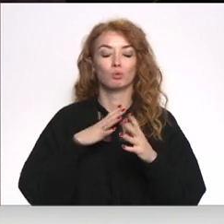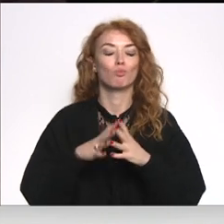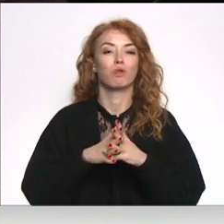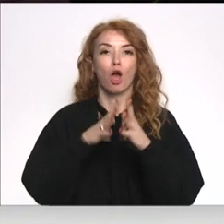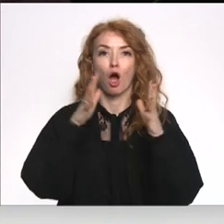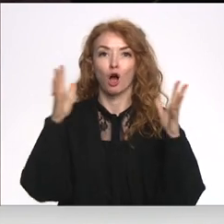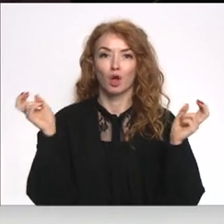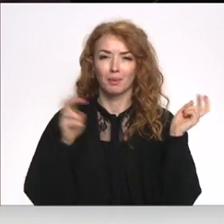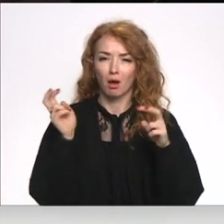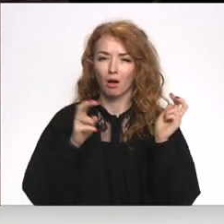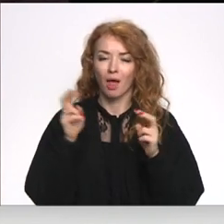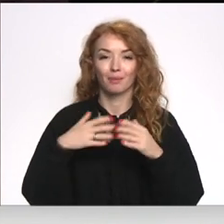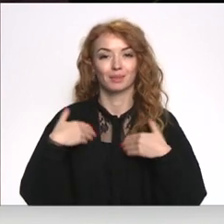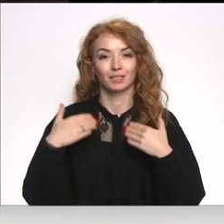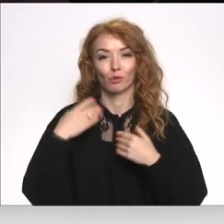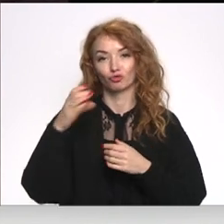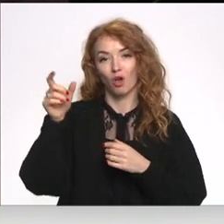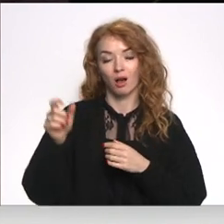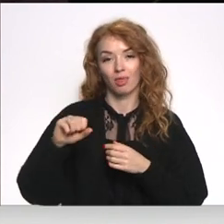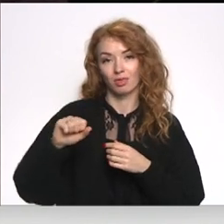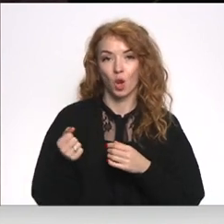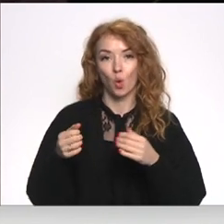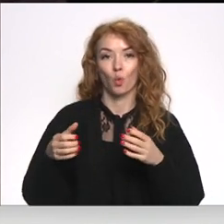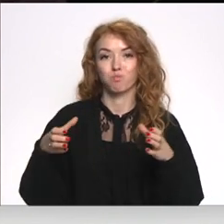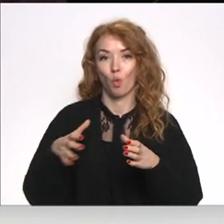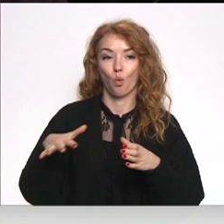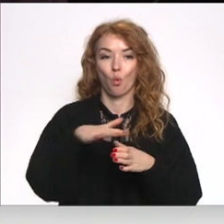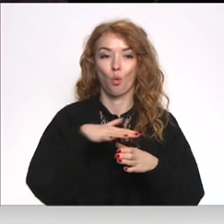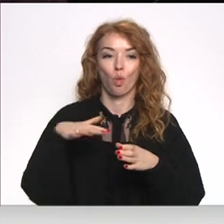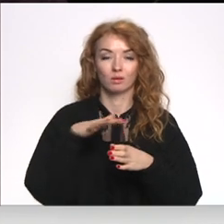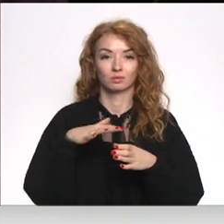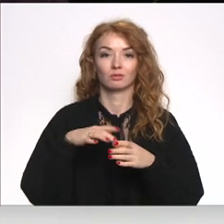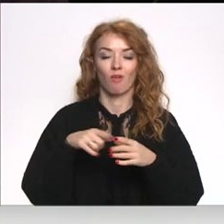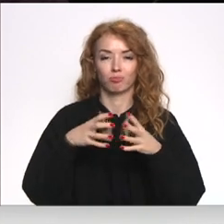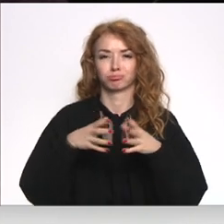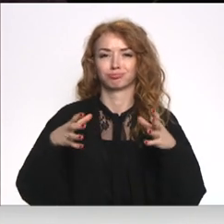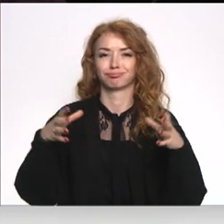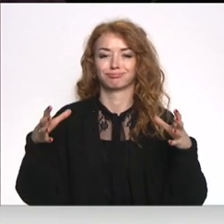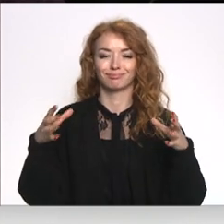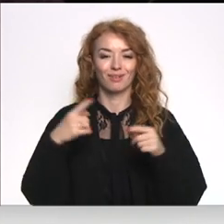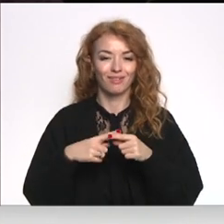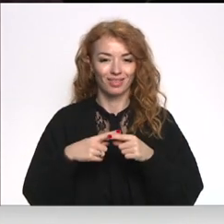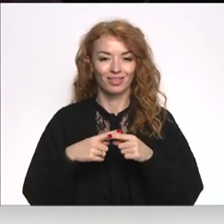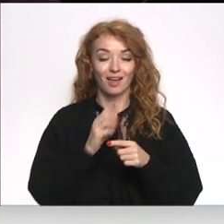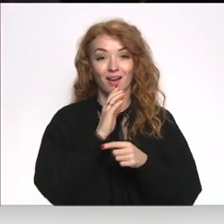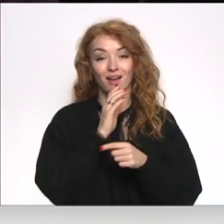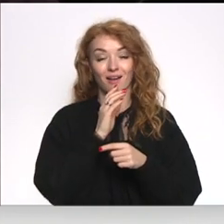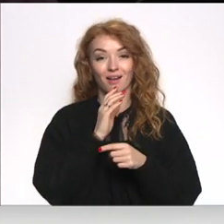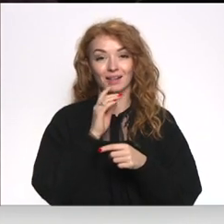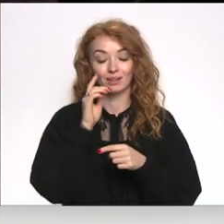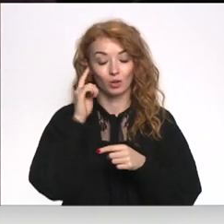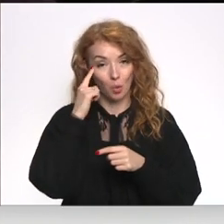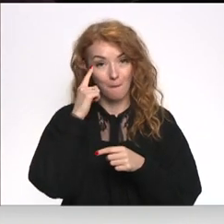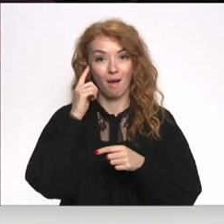apmeklēta un mēs priecājāmies, ka čaka draugu pulks tikai kuplinās. Katrā ziņā es